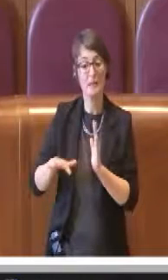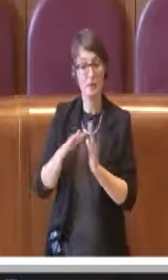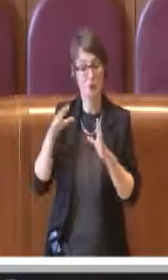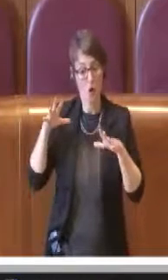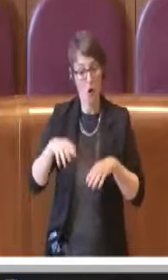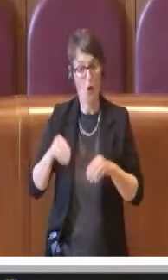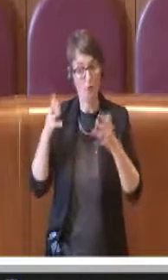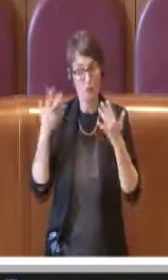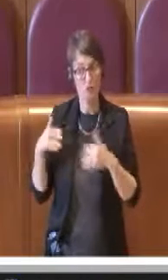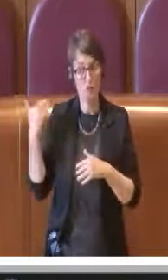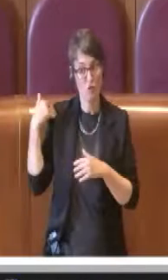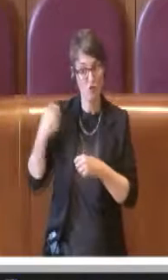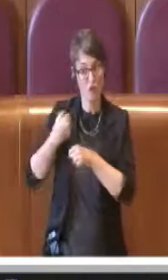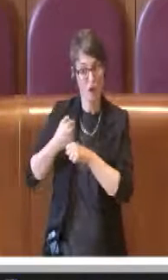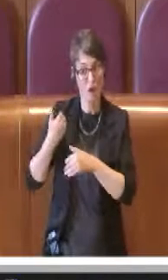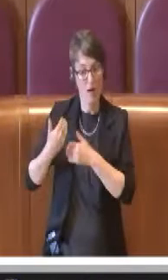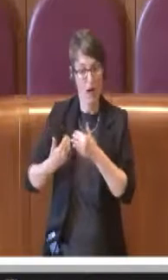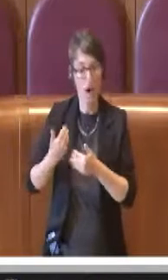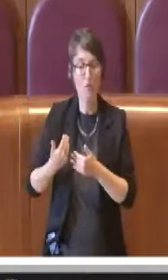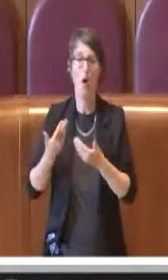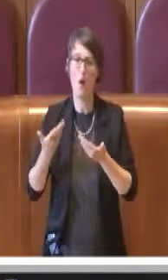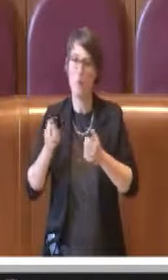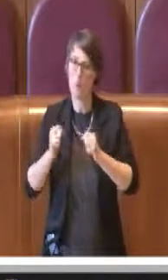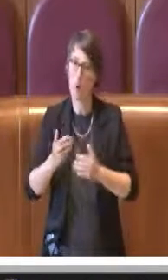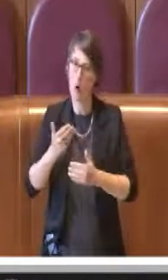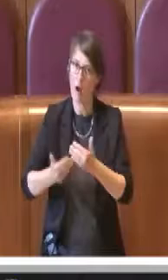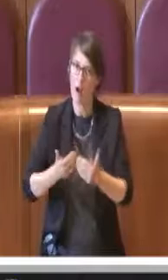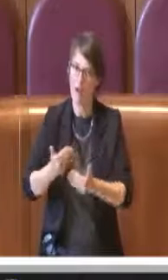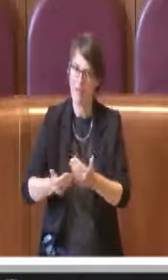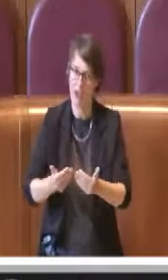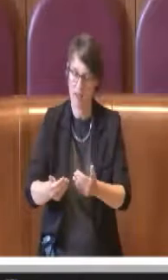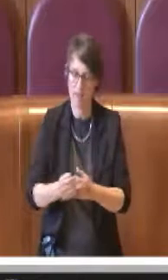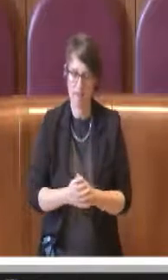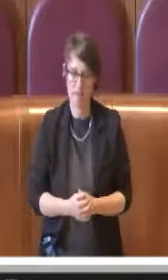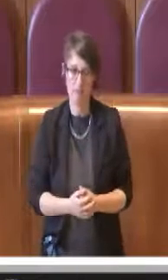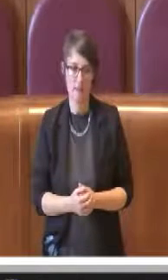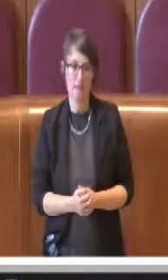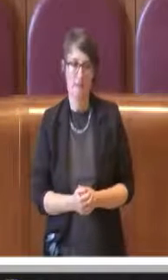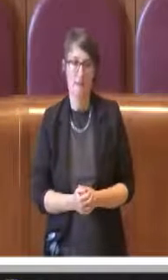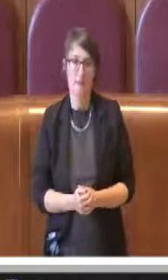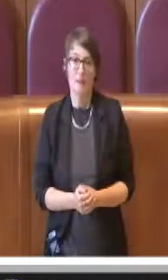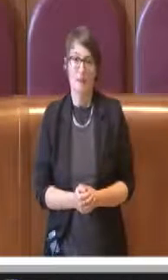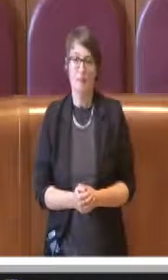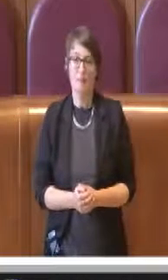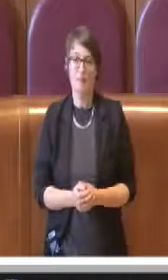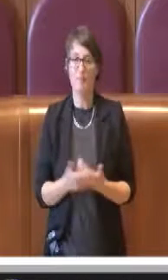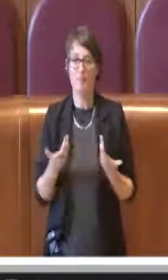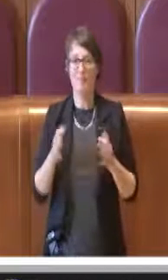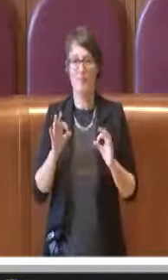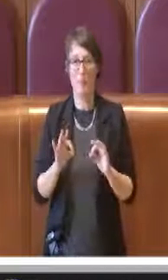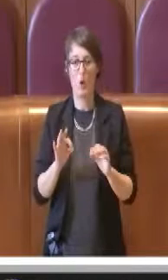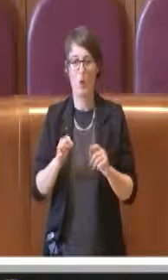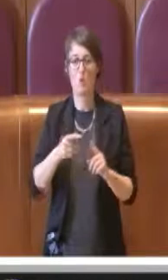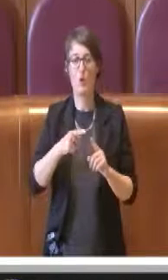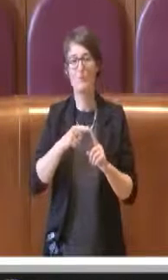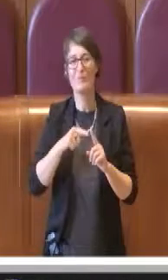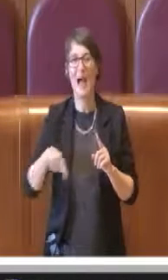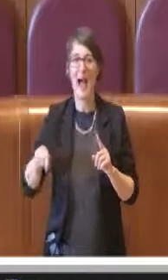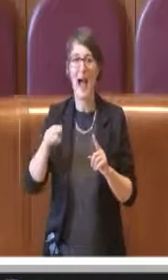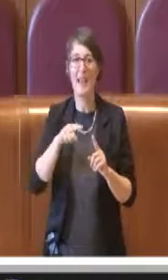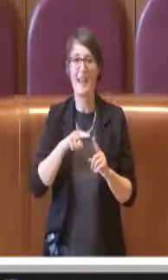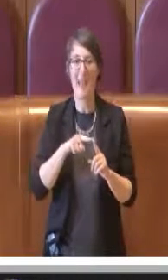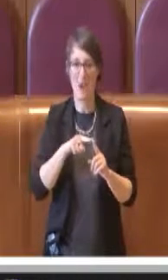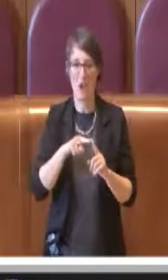'anello verde in cui quest'area è riconducibile. Infatti la ripianificazione è volta a